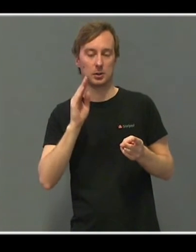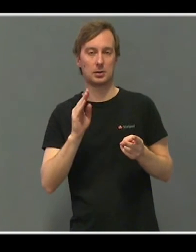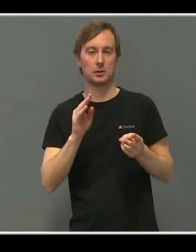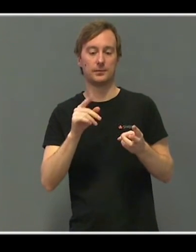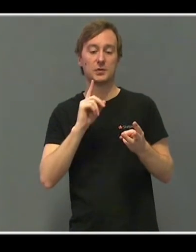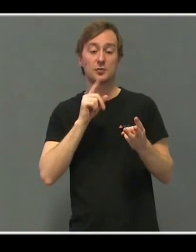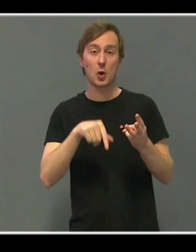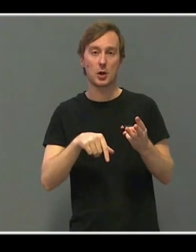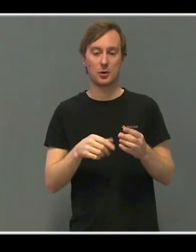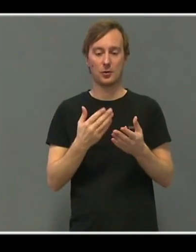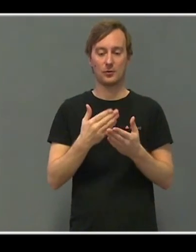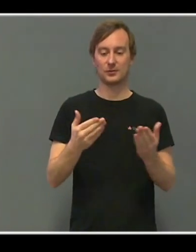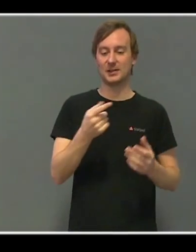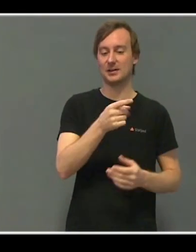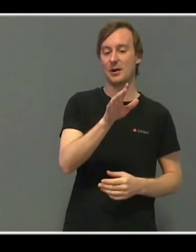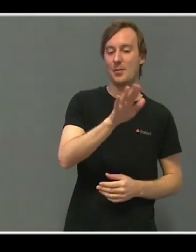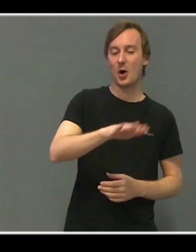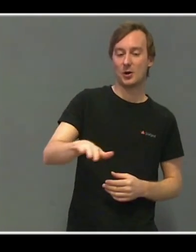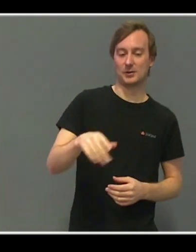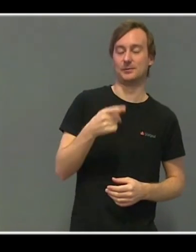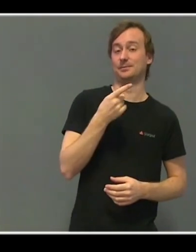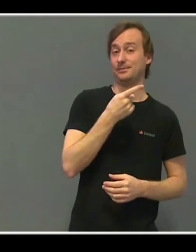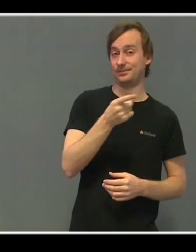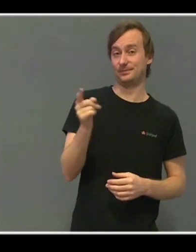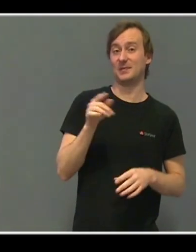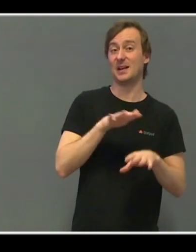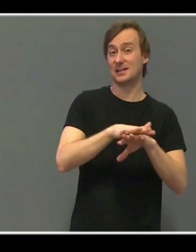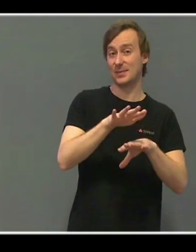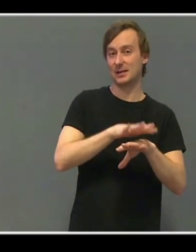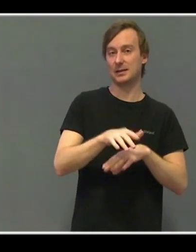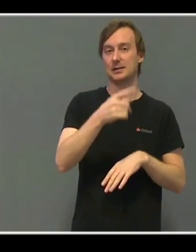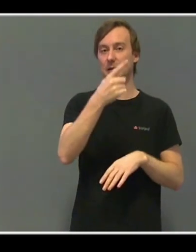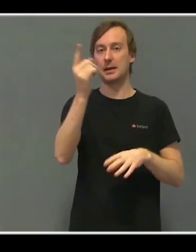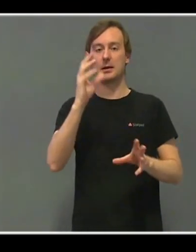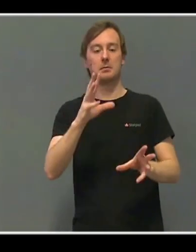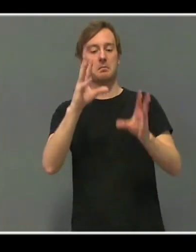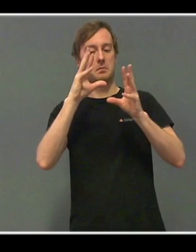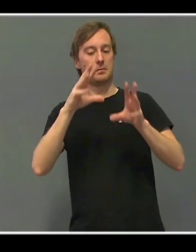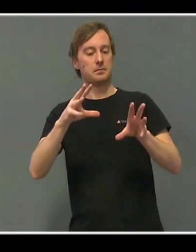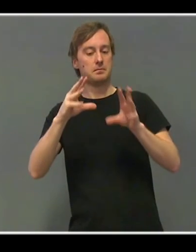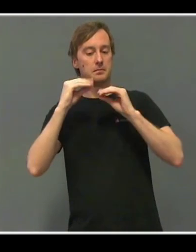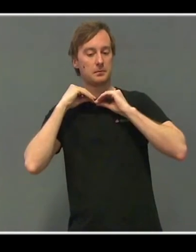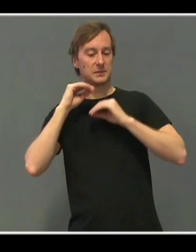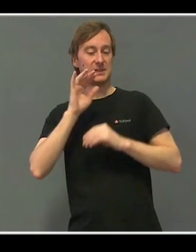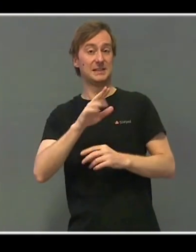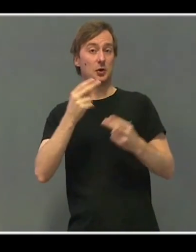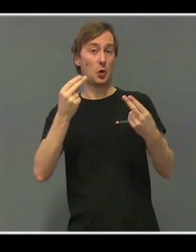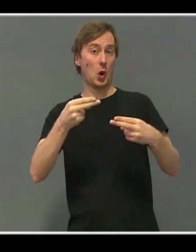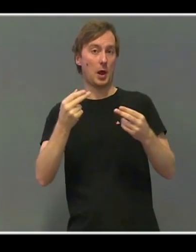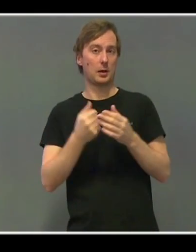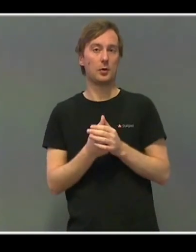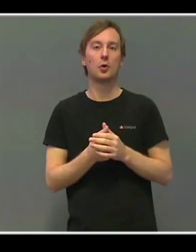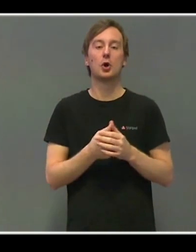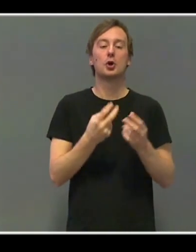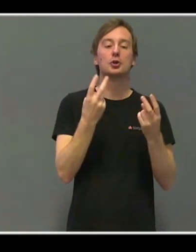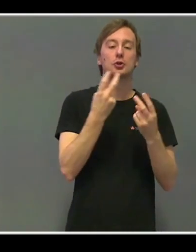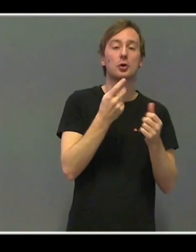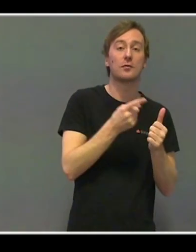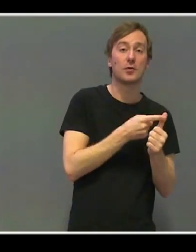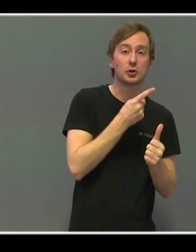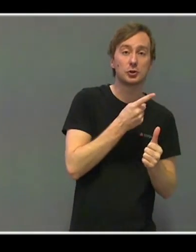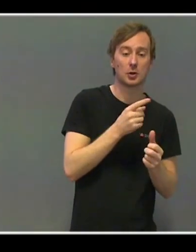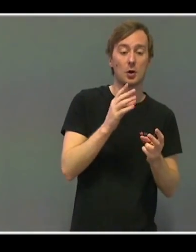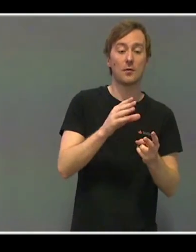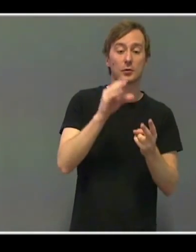ungene våre som er ekspertene. Ta den rollen. Og som jeg sa i mitt innlegg i dag også, søk først å forstå, for så